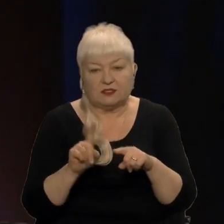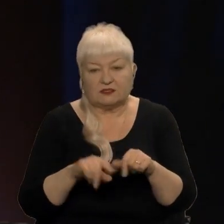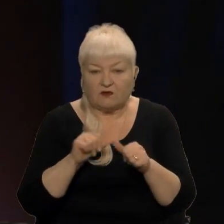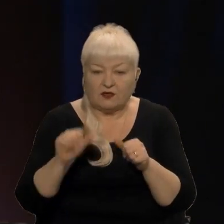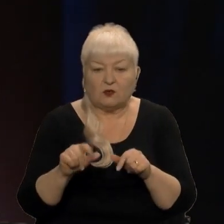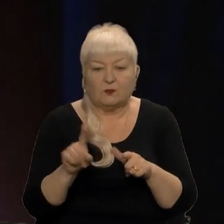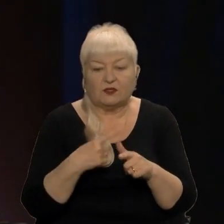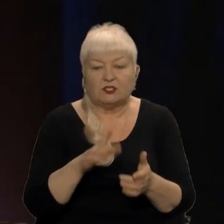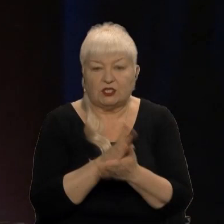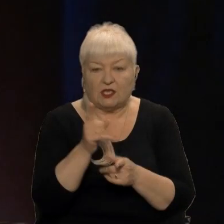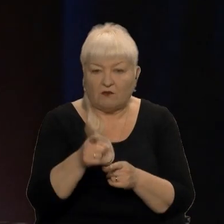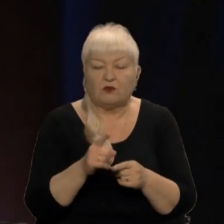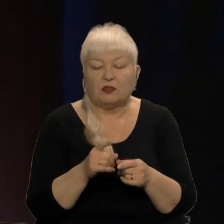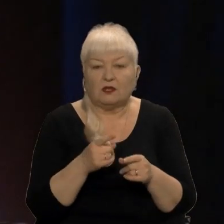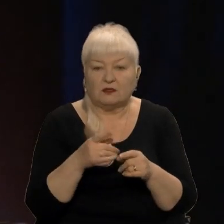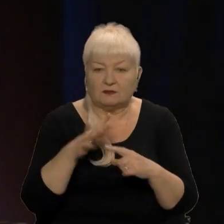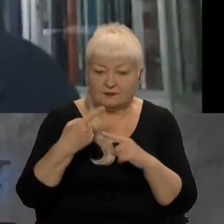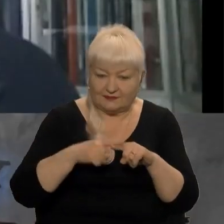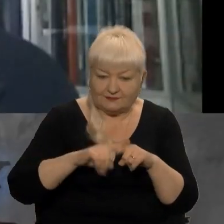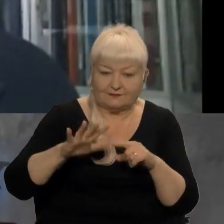безпечними та надійними гвинтокрилами?